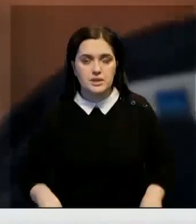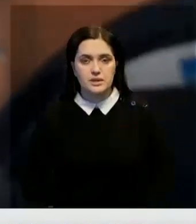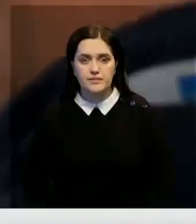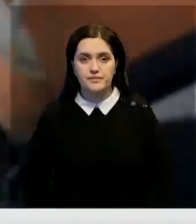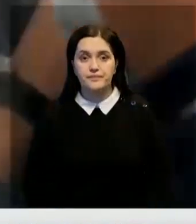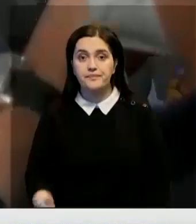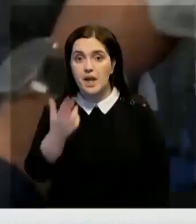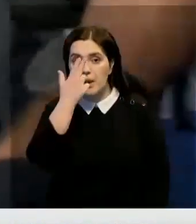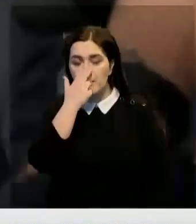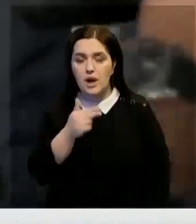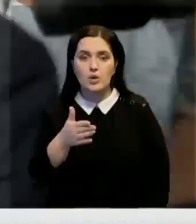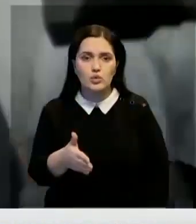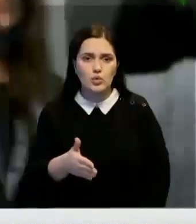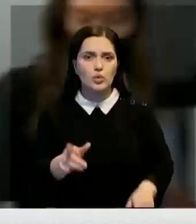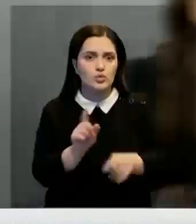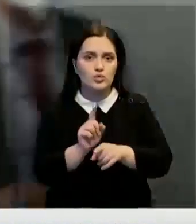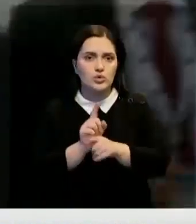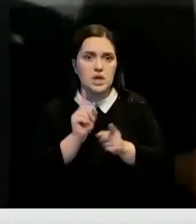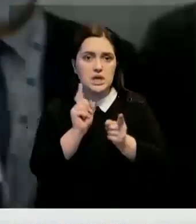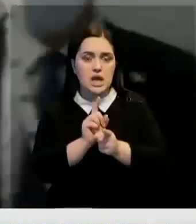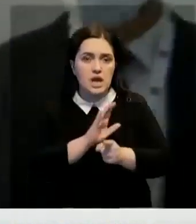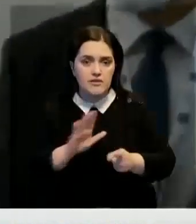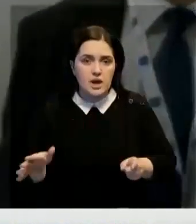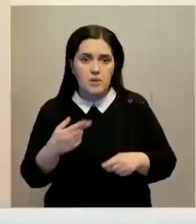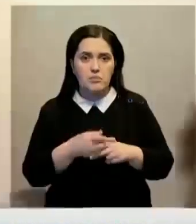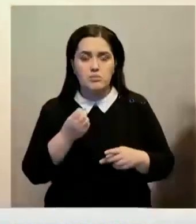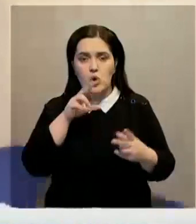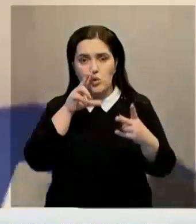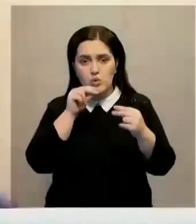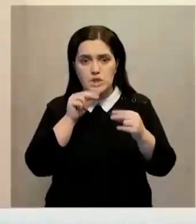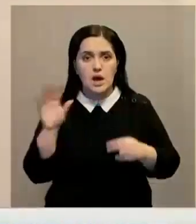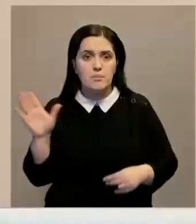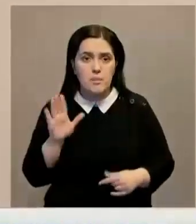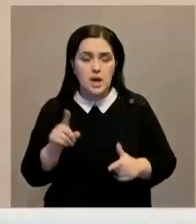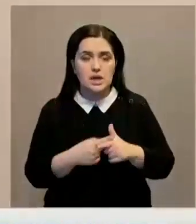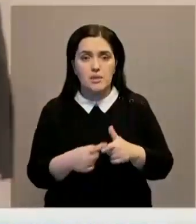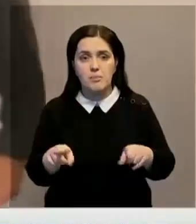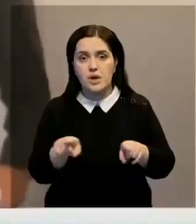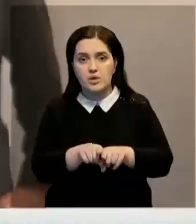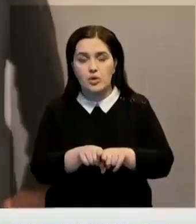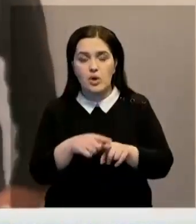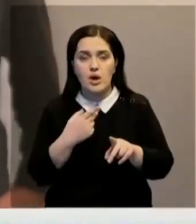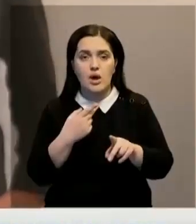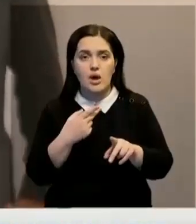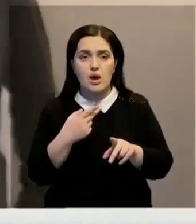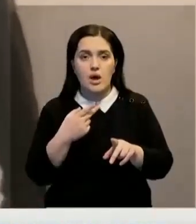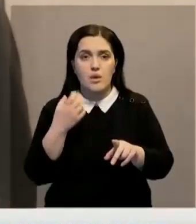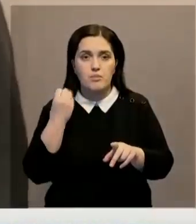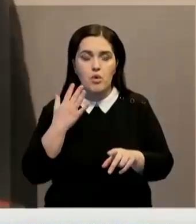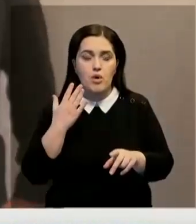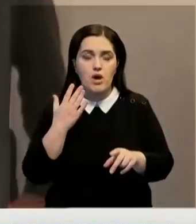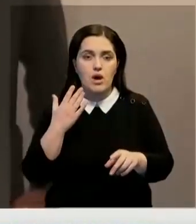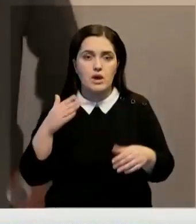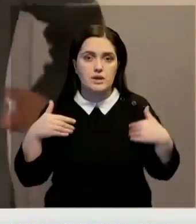Привычных рукопожатий здесь тоже не встретишь. Скорее, устное приветствие, либо такое, ставшее уже фирменным постукивание локтями.